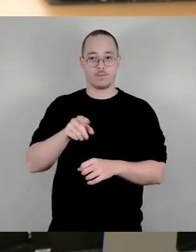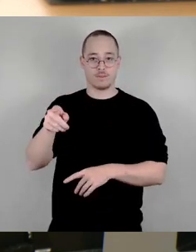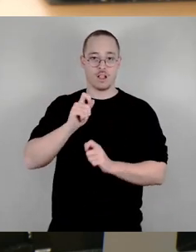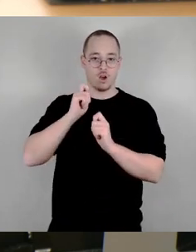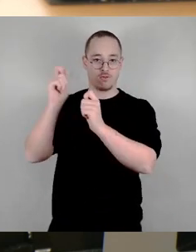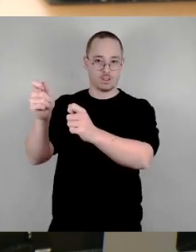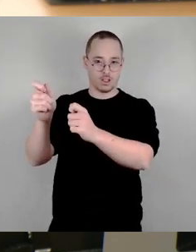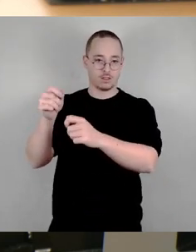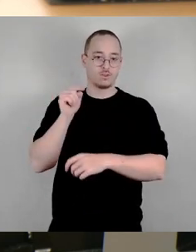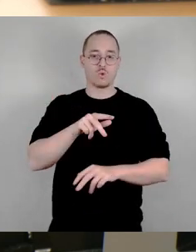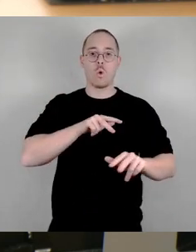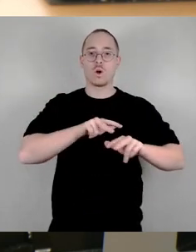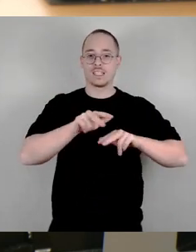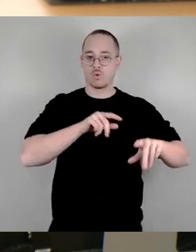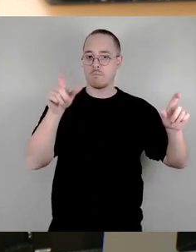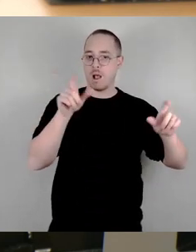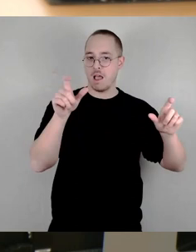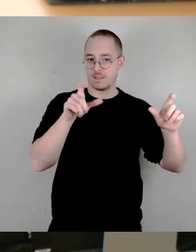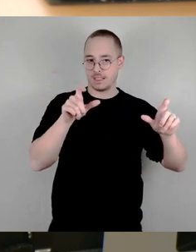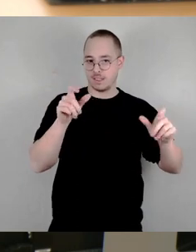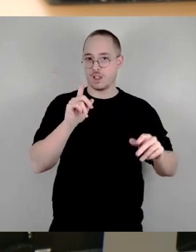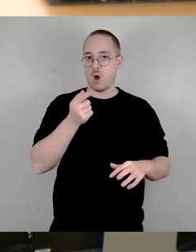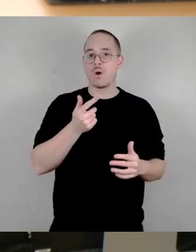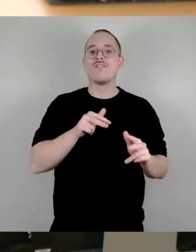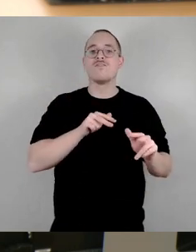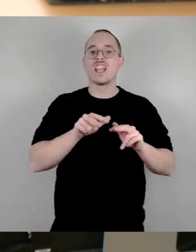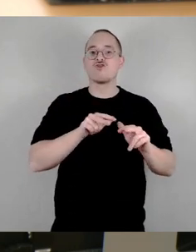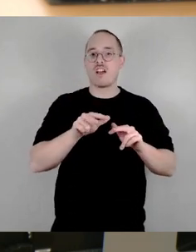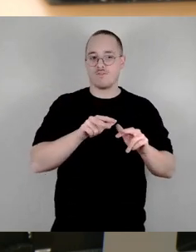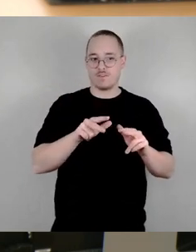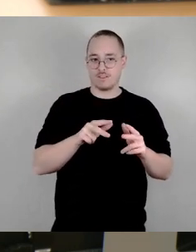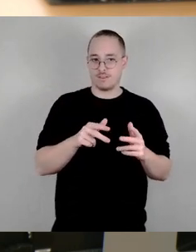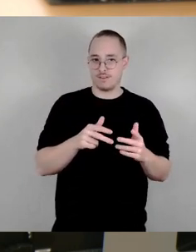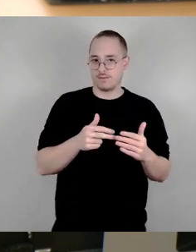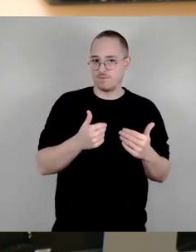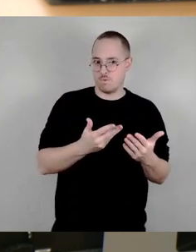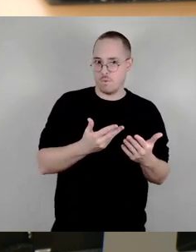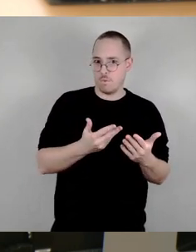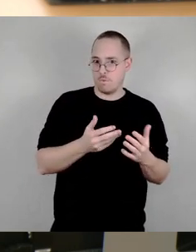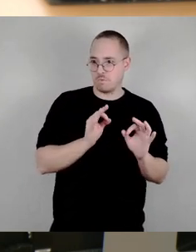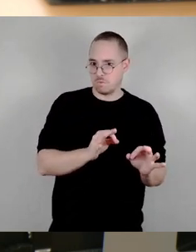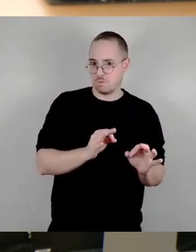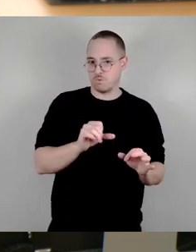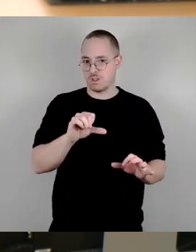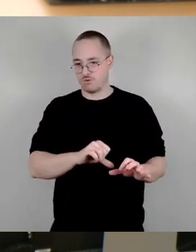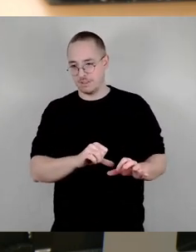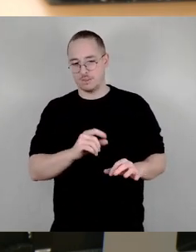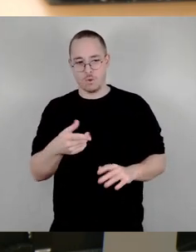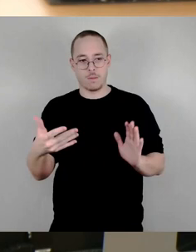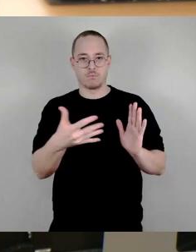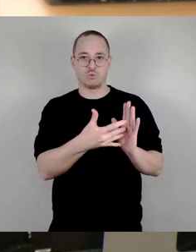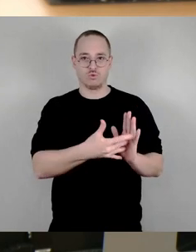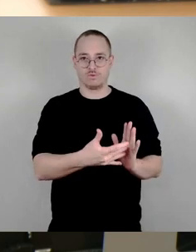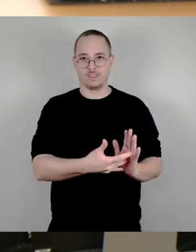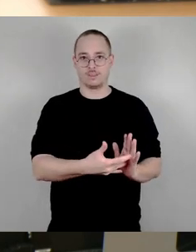Organisation und Wirtschaftlichkeit der Verwaltung bei der Vergabe von Aufträgen, der